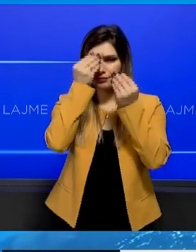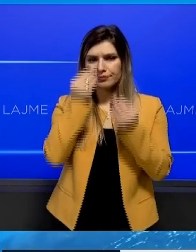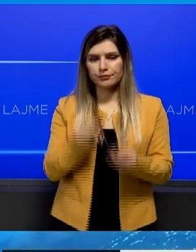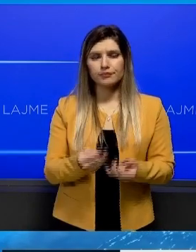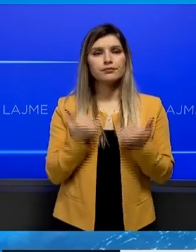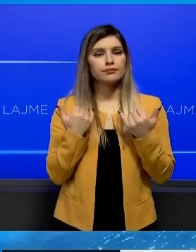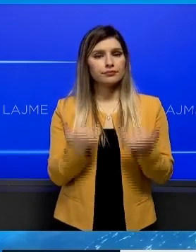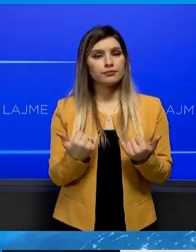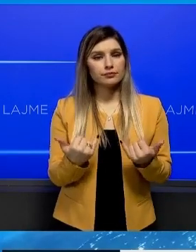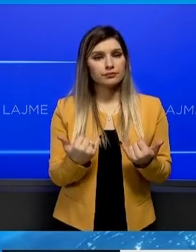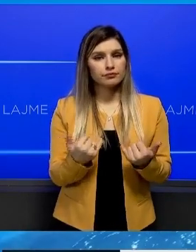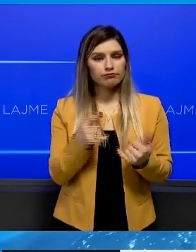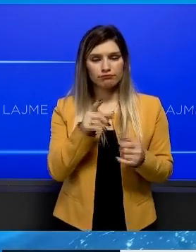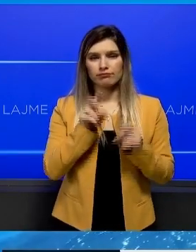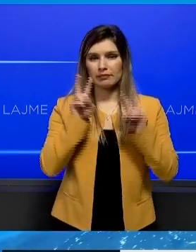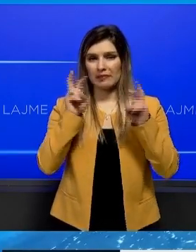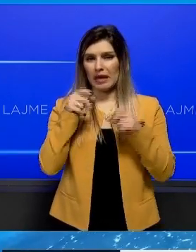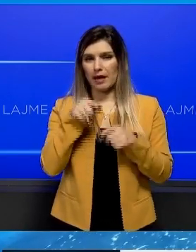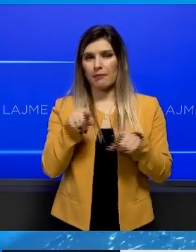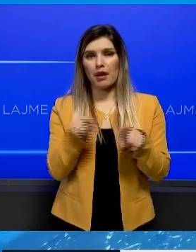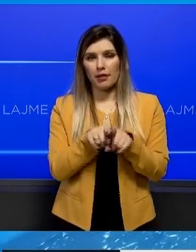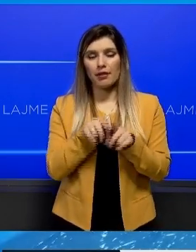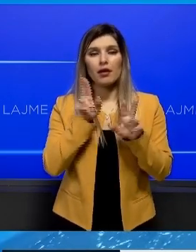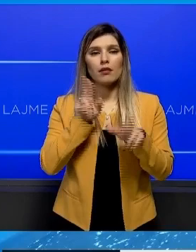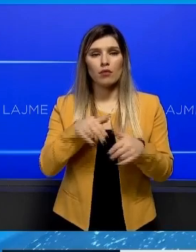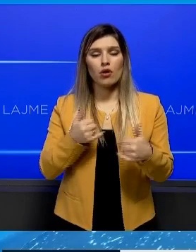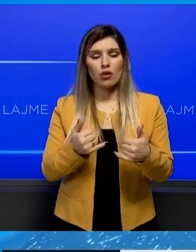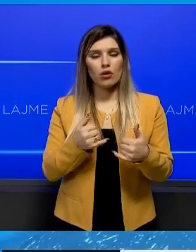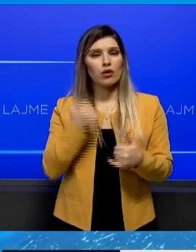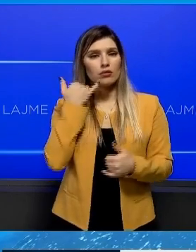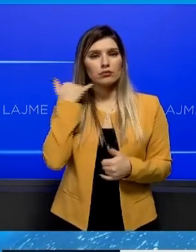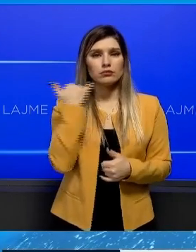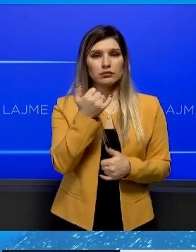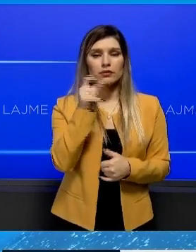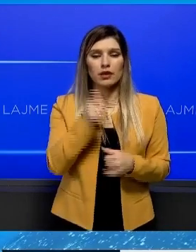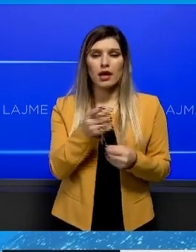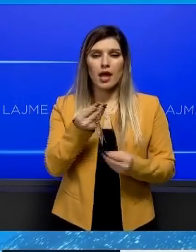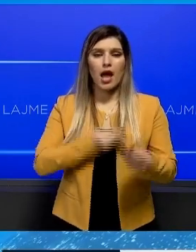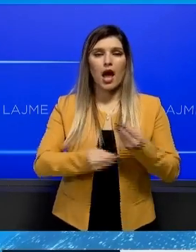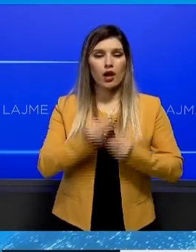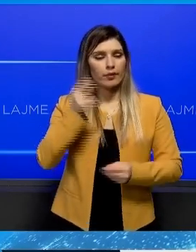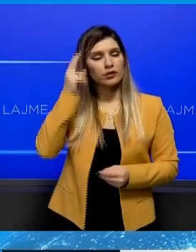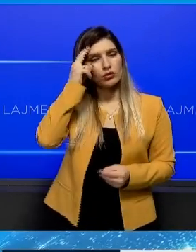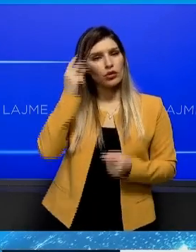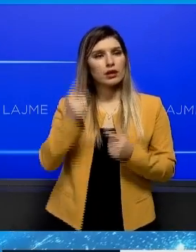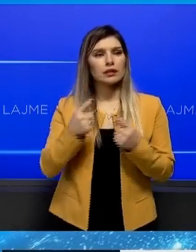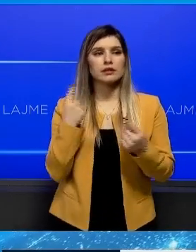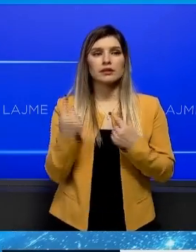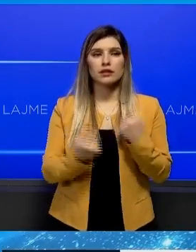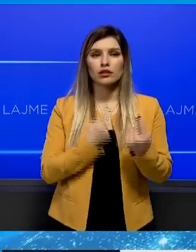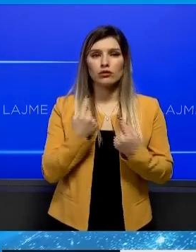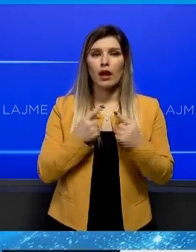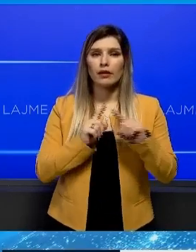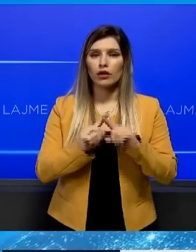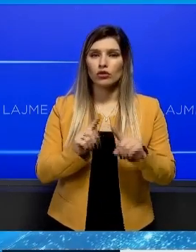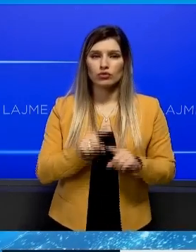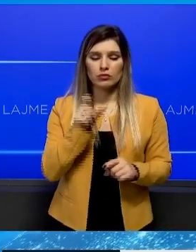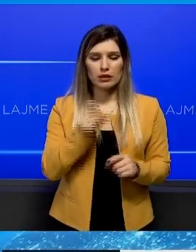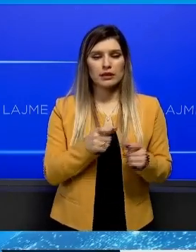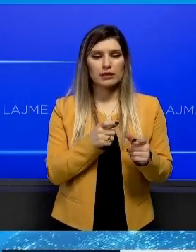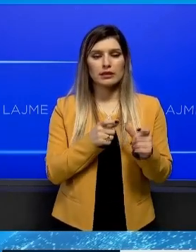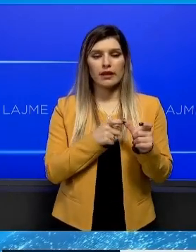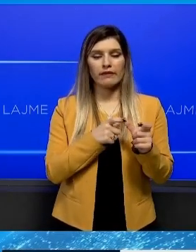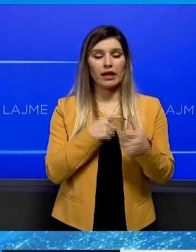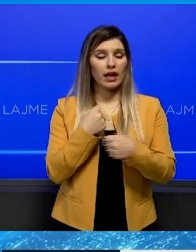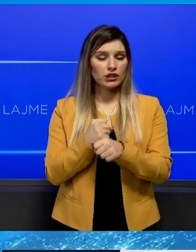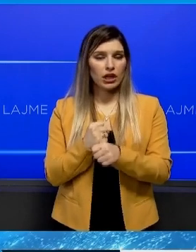shikues, tani për këtë tem, ne do të flasim drejt për drejt me ekonomiste, njësine këtyre zhvillimeve sa fetë Gërgjaliun.